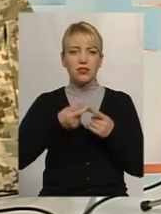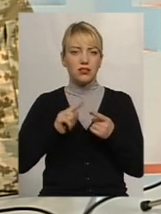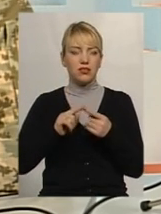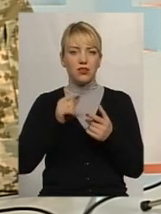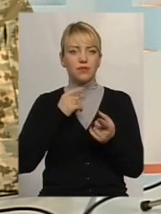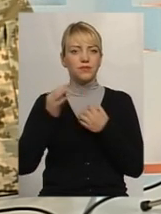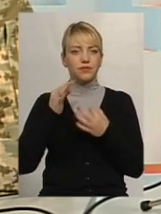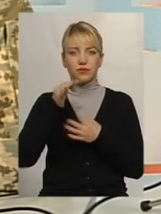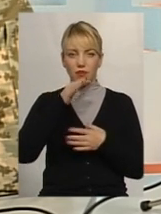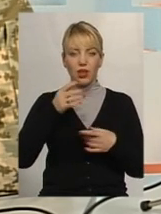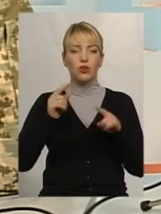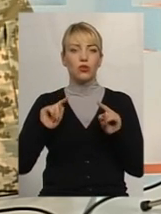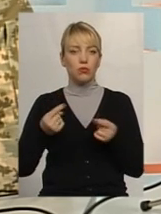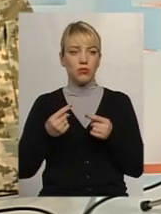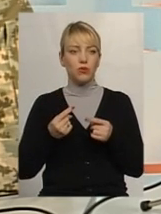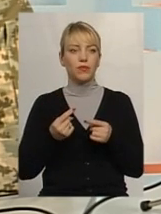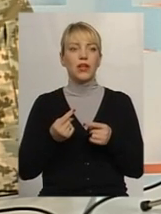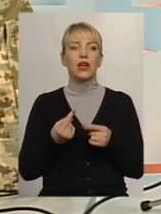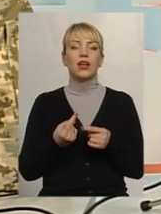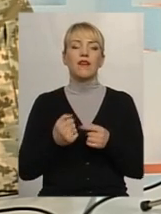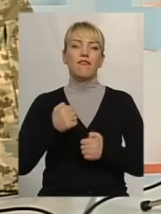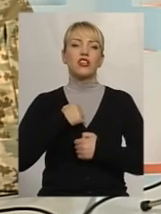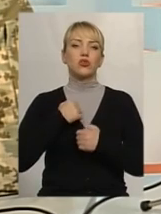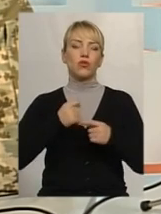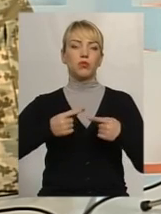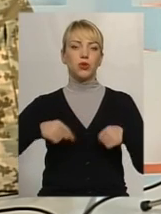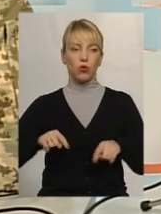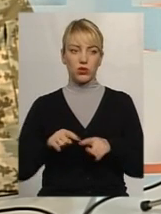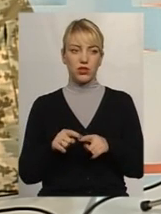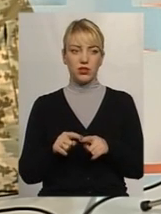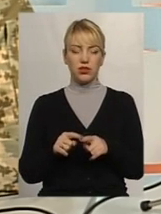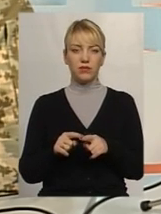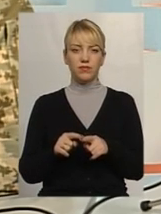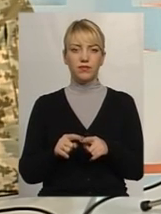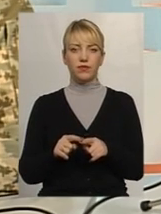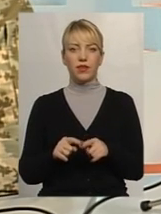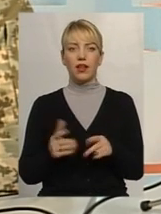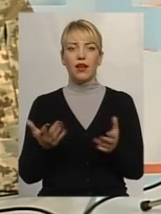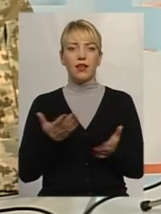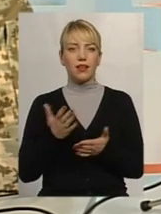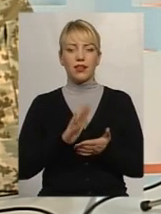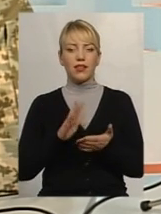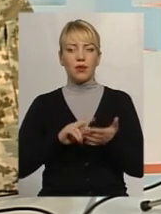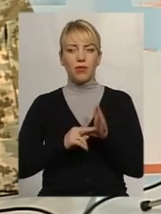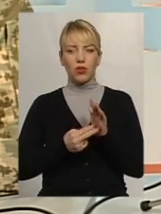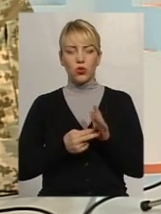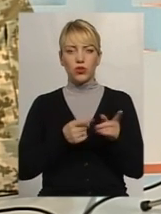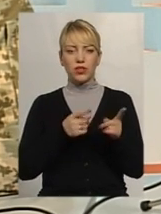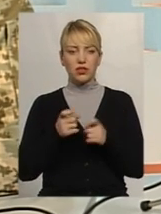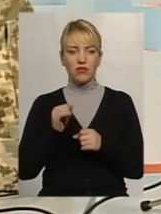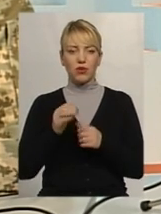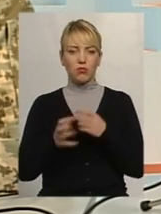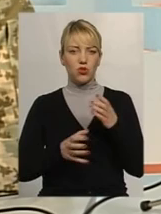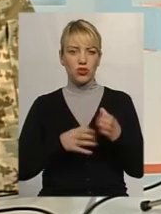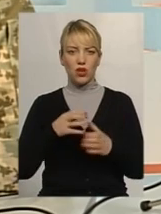стандарти. Але часто ті військові підрозділи, які не плануються задіювати в міжнародних місіях,